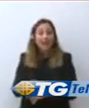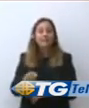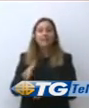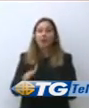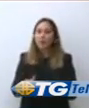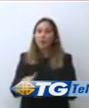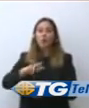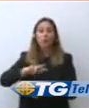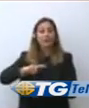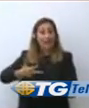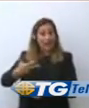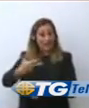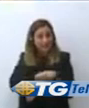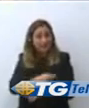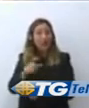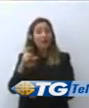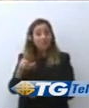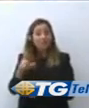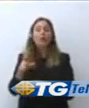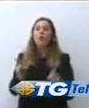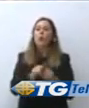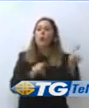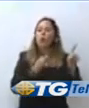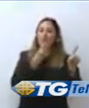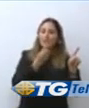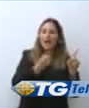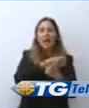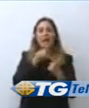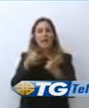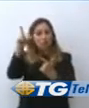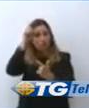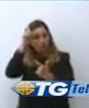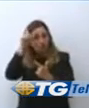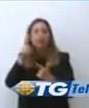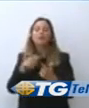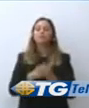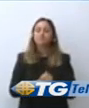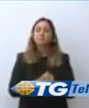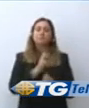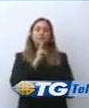altri paesi come Israele o la Germania? Grazie. Sì a entrambe le domande.